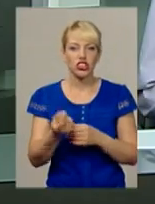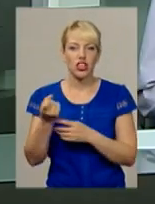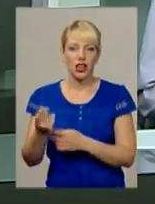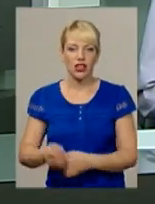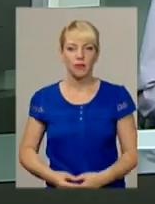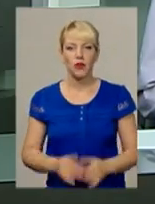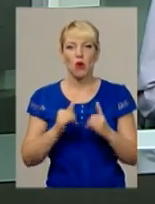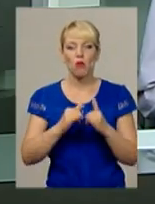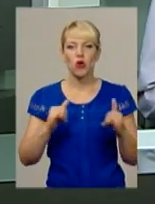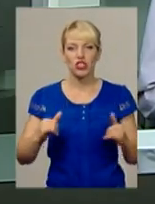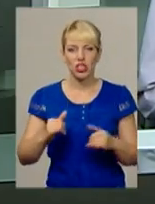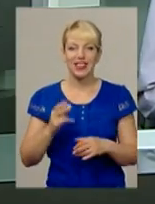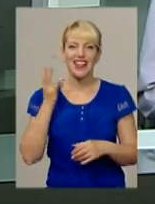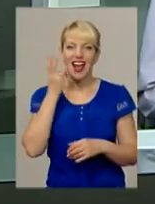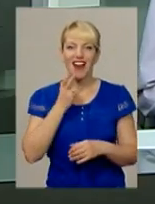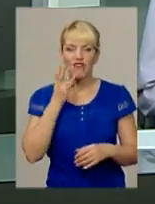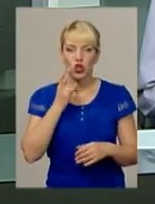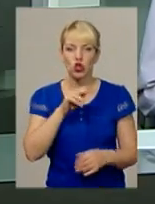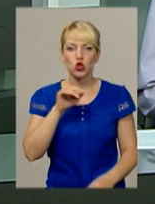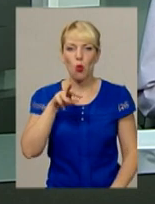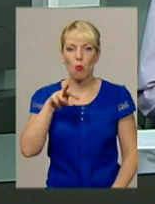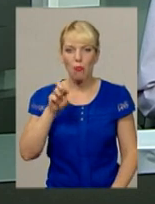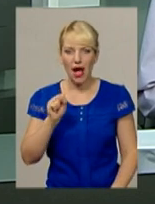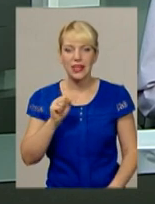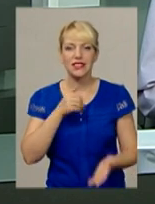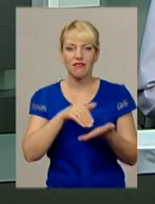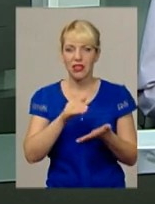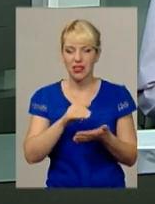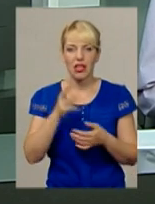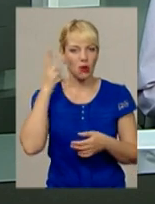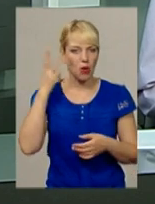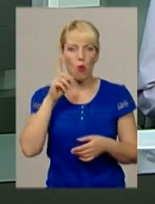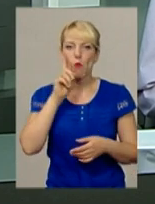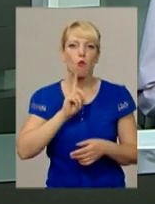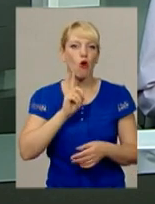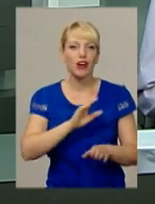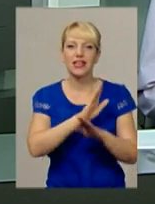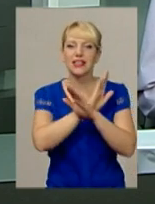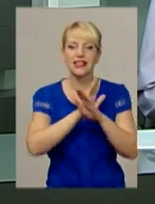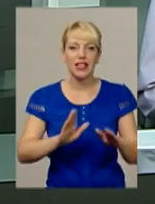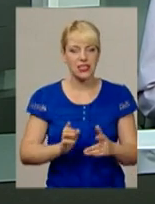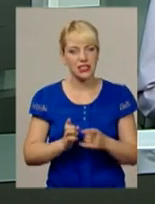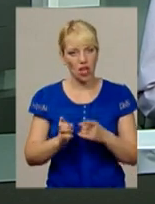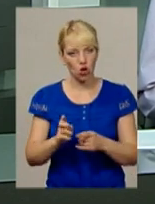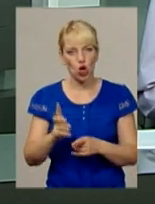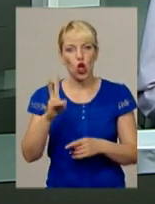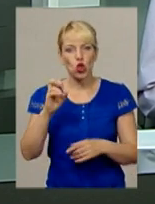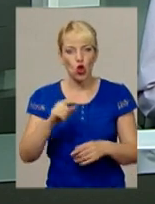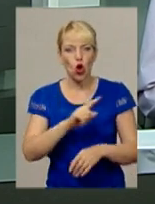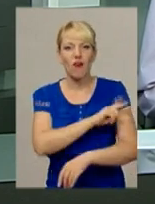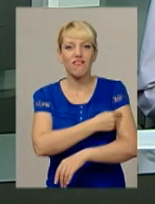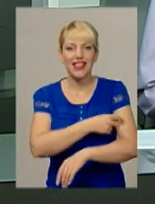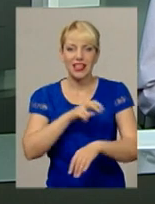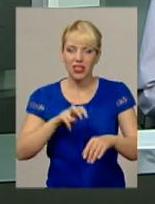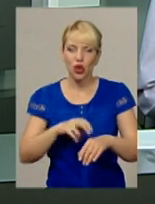Поширення африканської чуми свиней на Хмельниччині поки що не загрожує. Проте ветеринари все-таки хочуть запобігти можливій